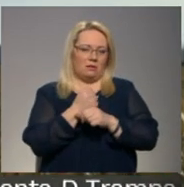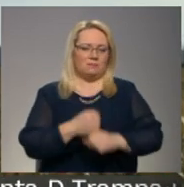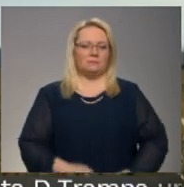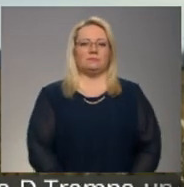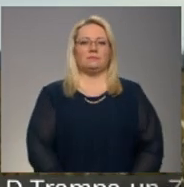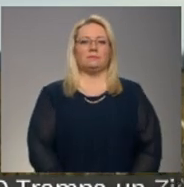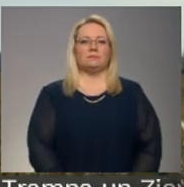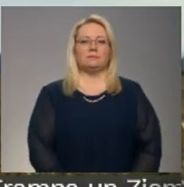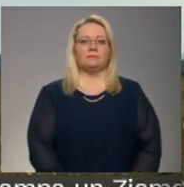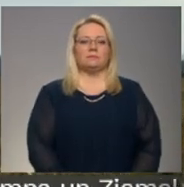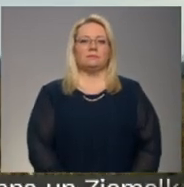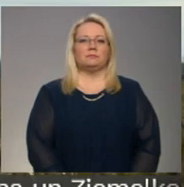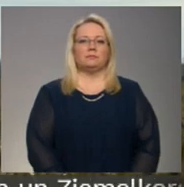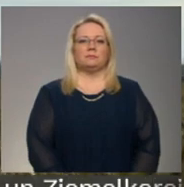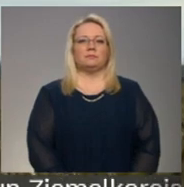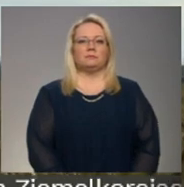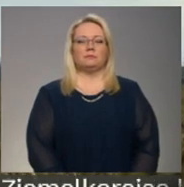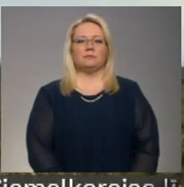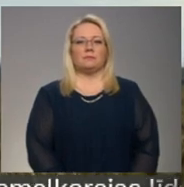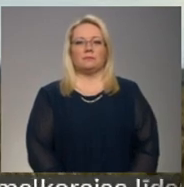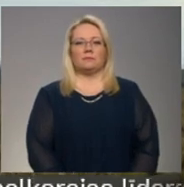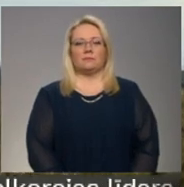Leitāni, Andras Pāns, Zemgals reģionālā televīzija.